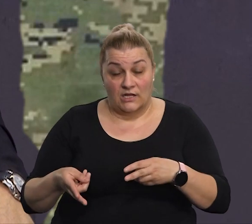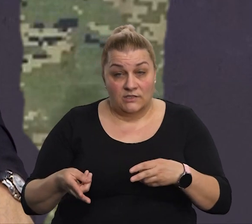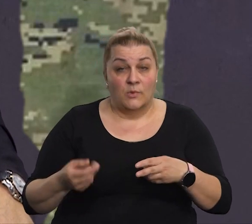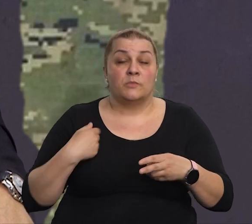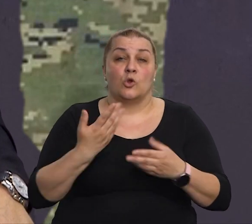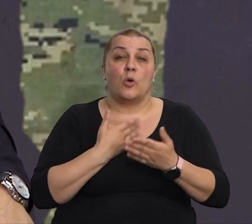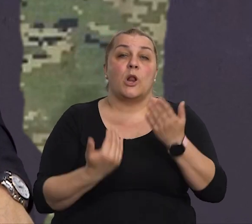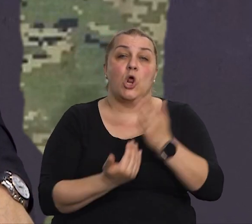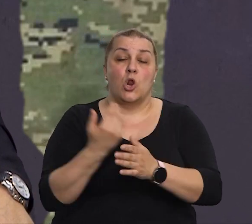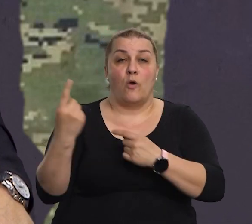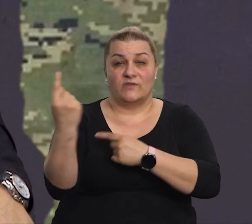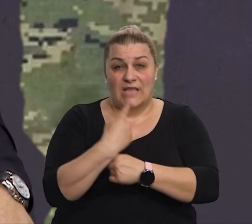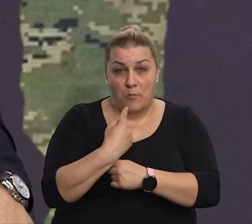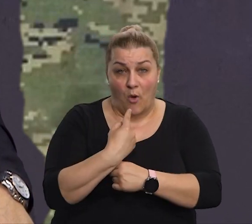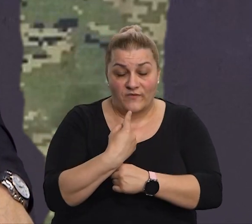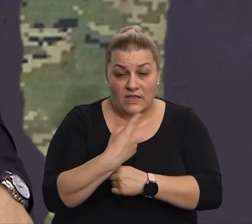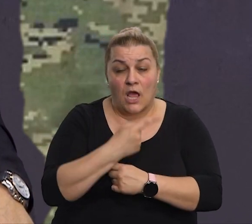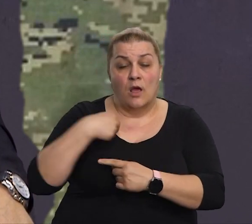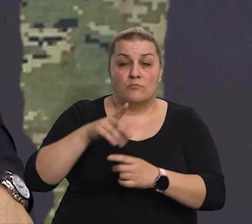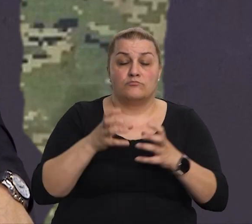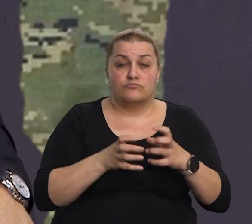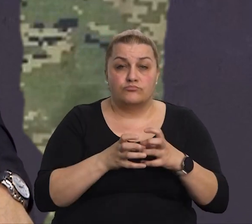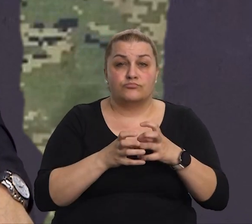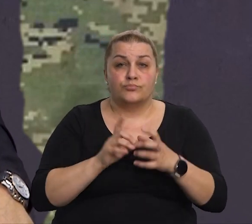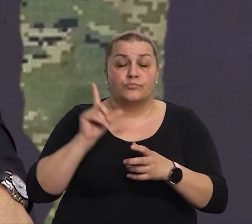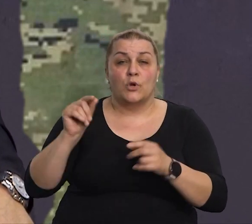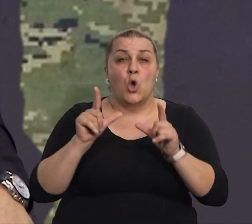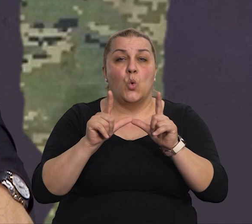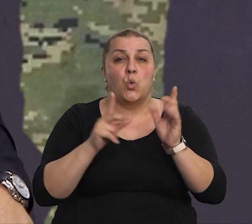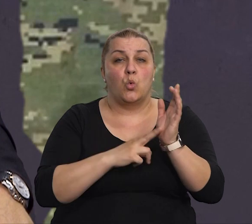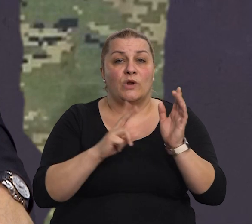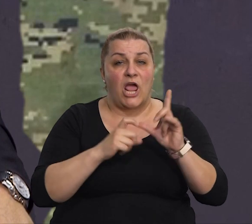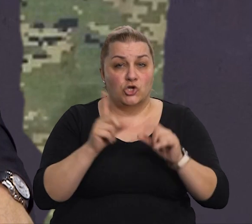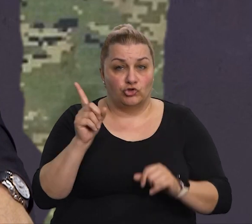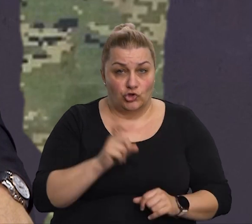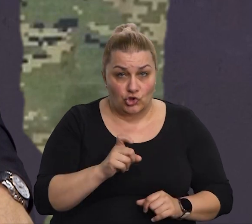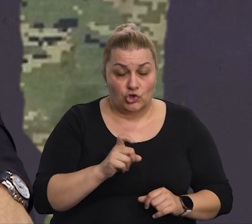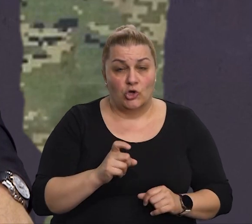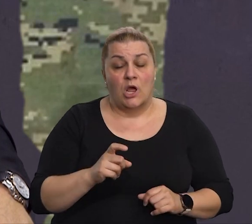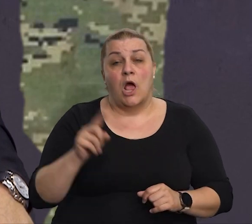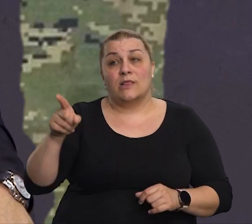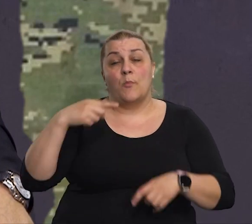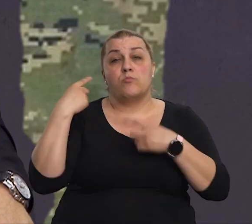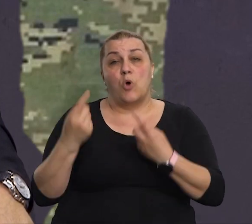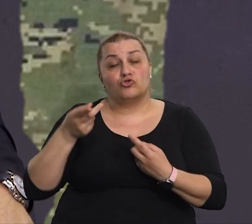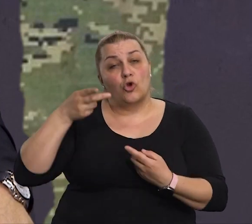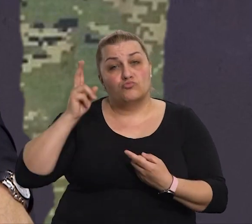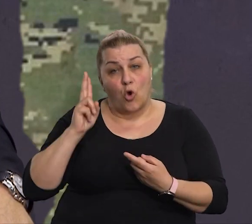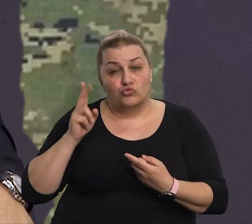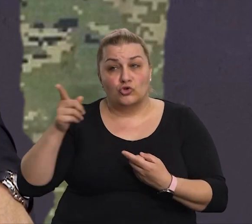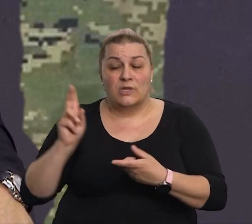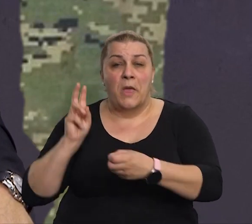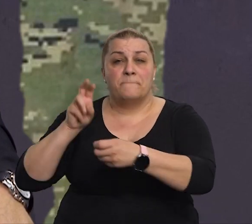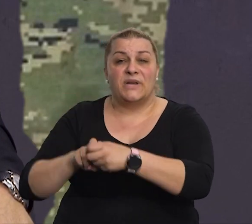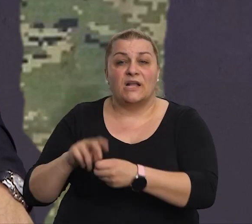novu zapovjet da sa ljudima ide u Nešić, da je postavila mogućnost da bi se, gori sam se predružio